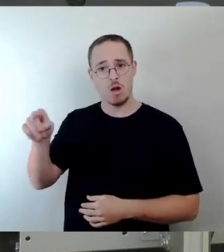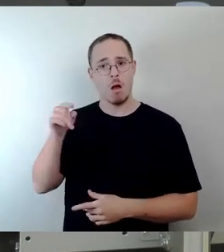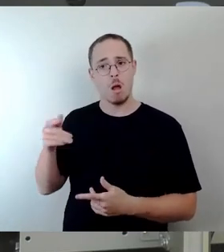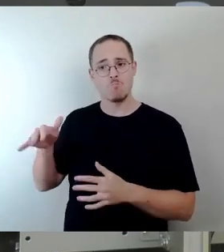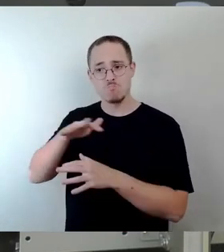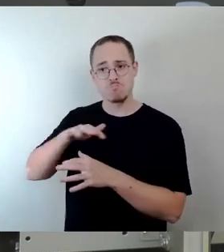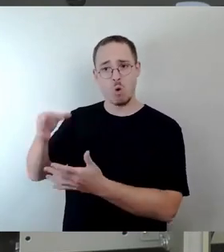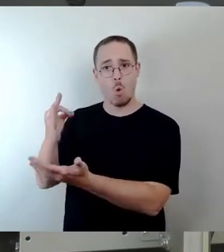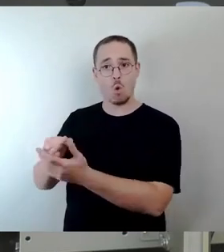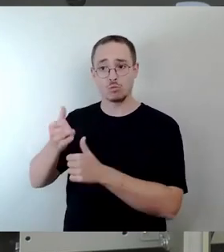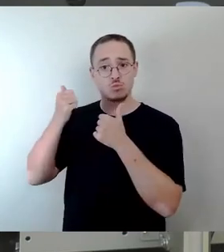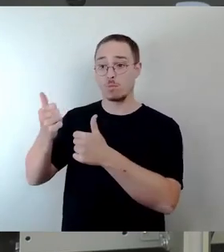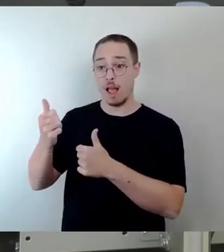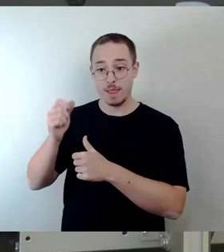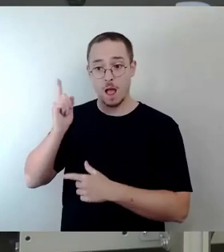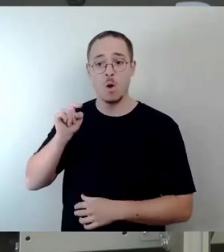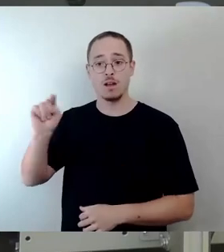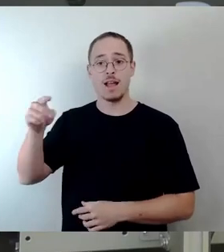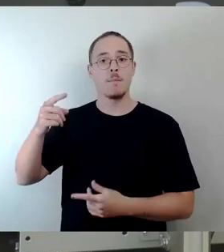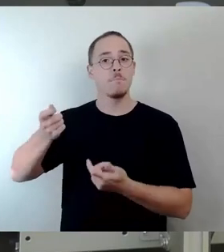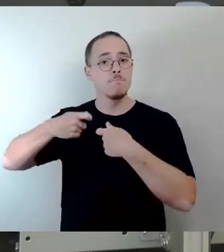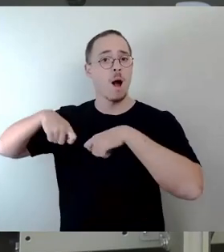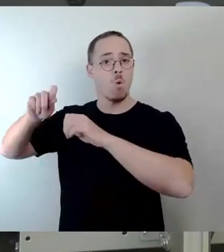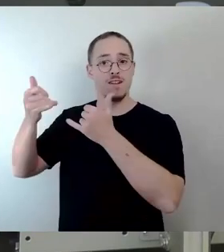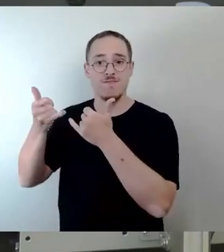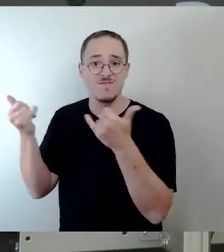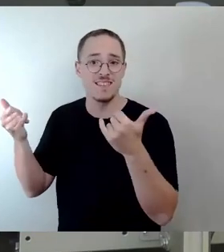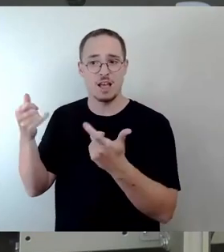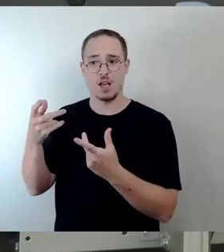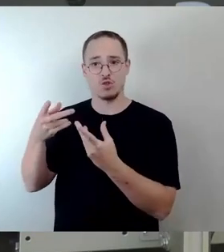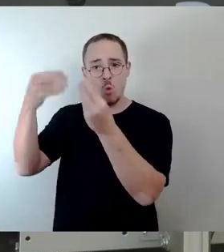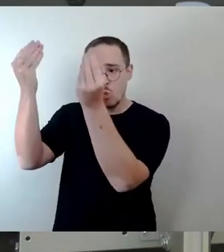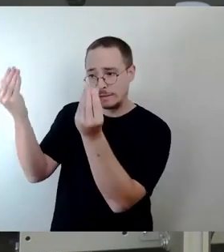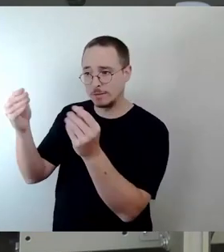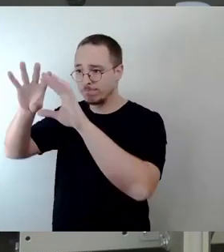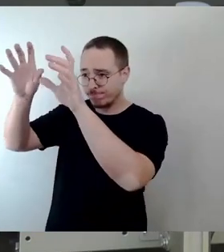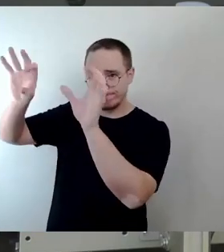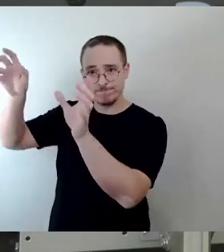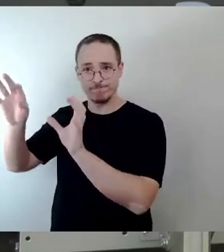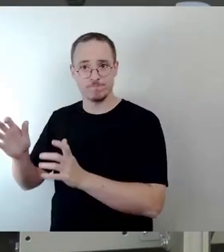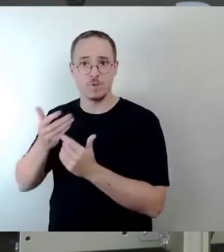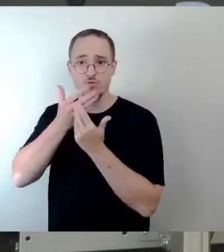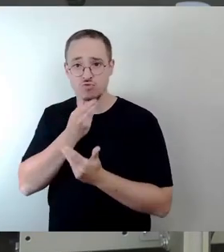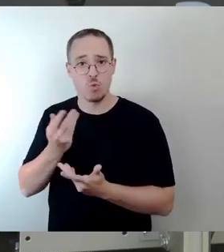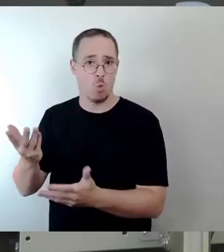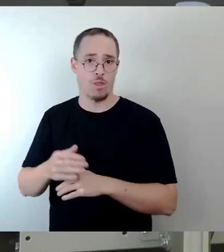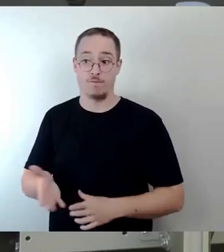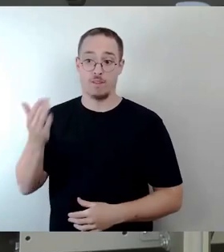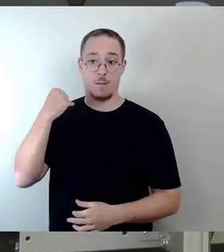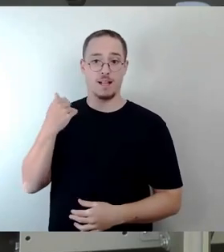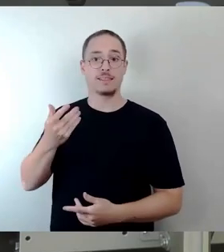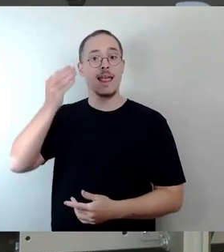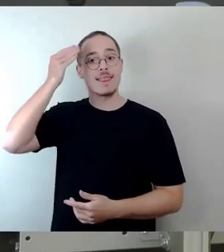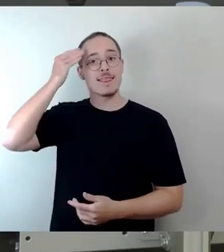Bauweise und der künstlerischen Gestaltung. Damals hatte das Gebäude noch keinen Denkmalschutz. Trotzdem folgte der